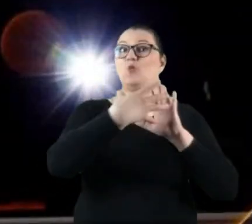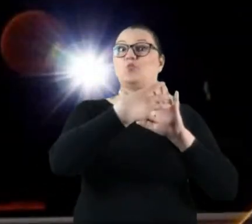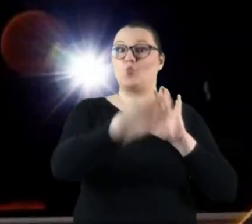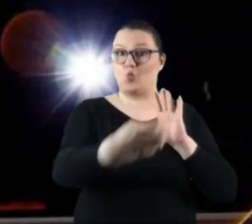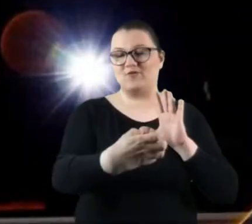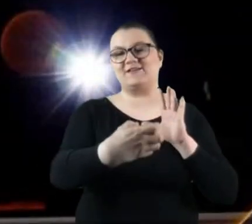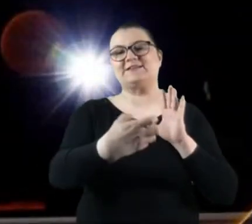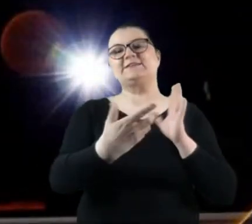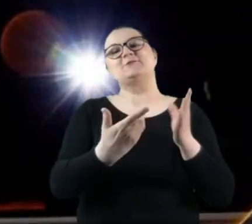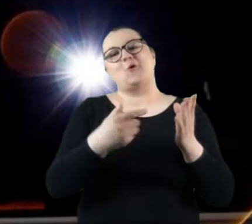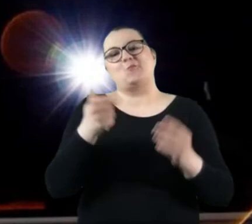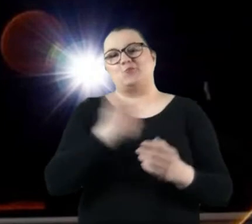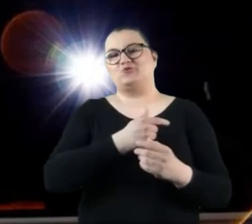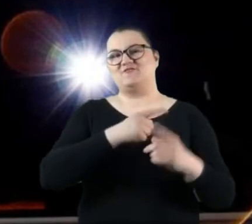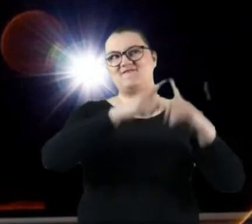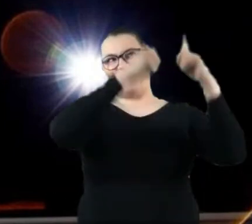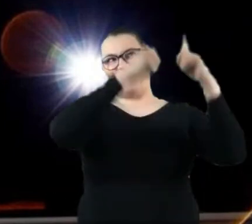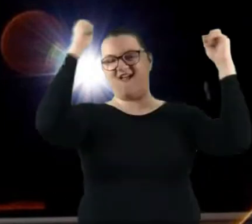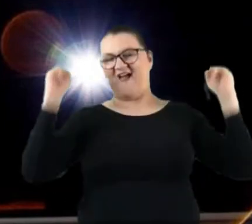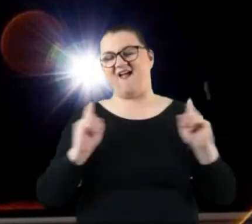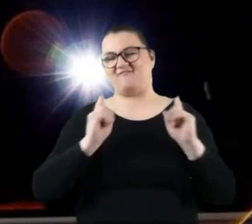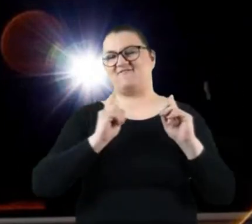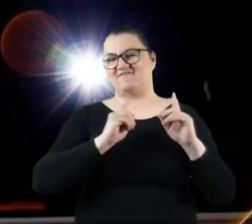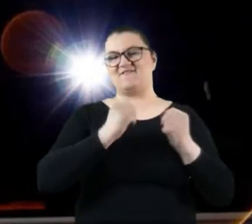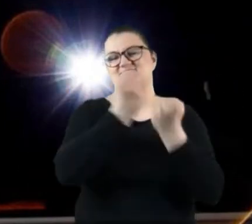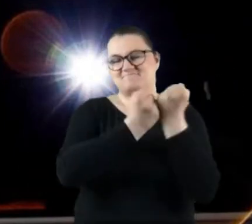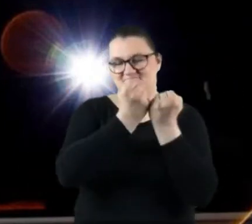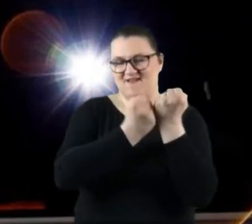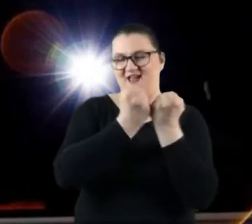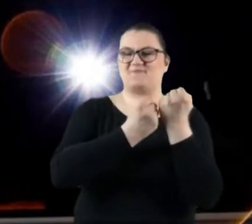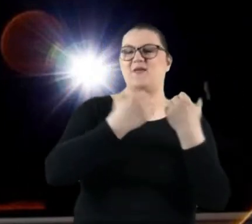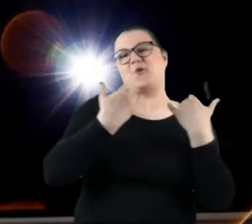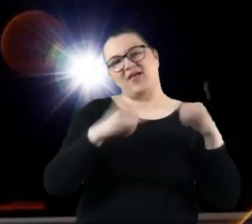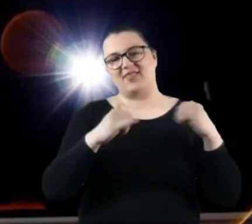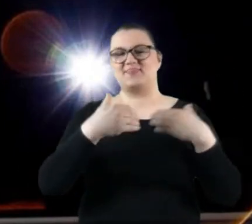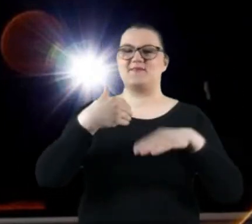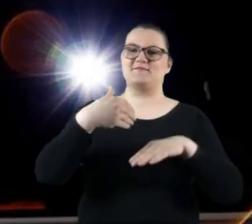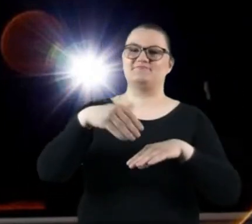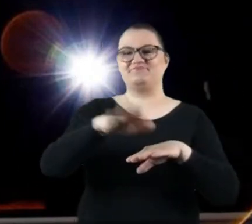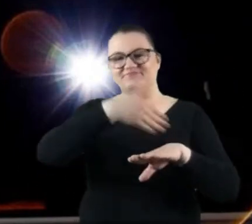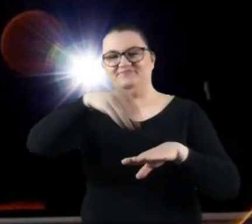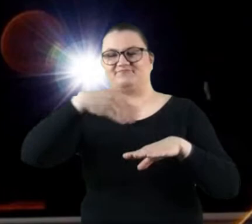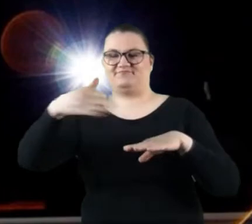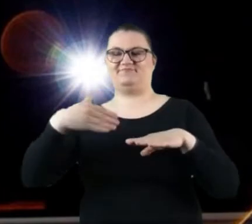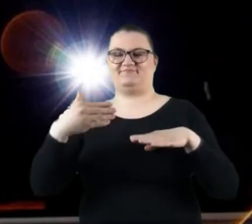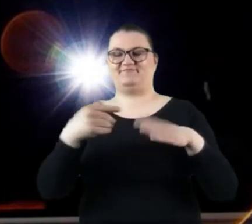musielibyśmy pokryć cały nasz pokój jakimś materiałem światłoczułym.